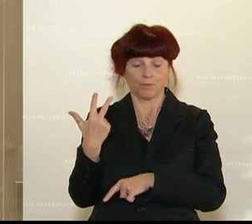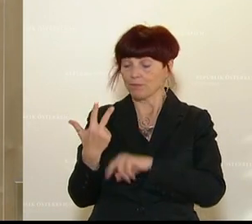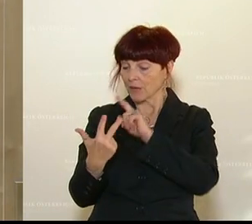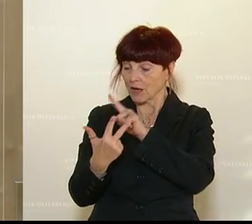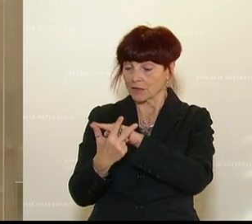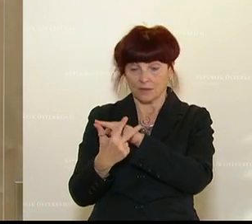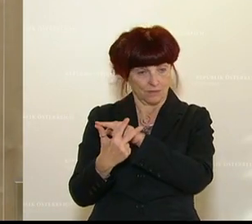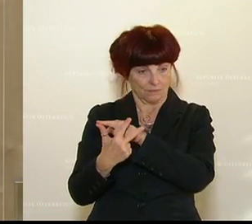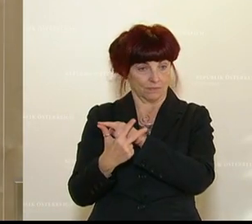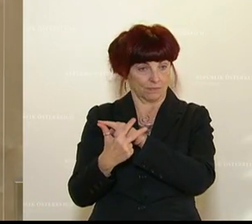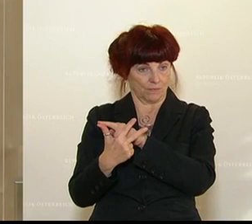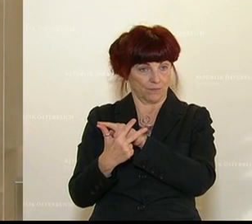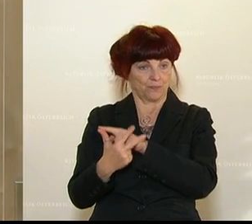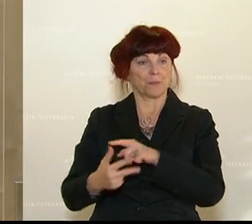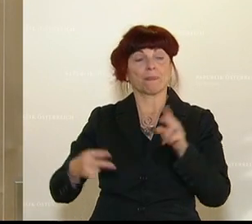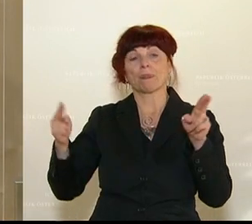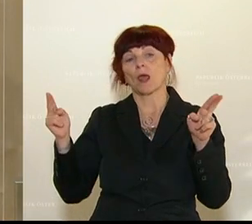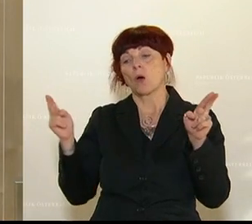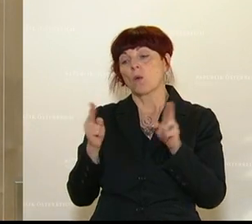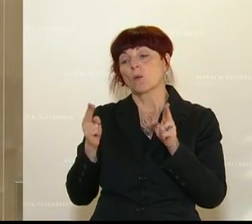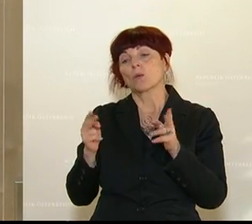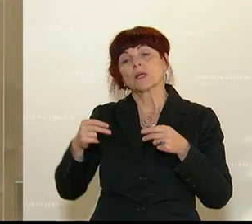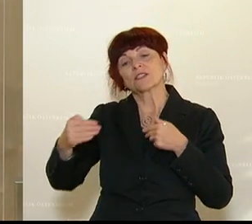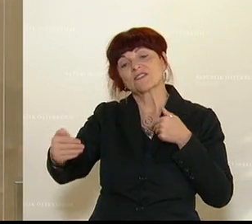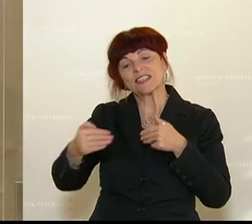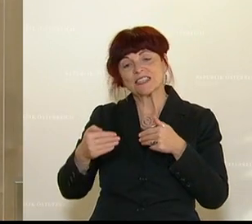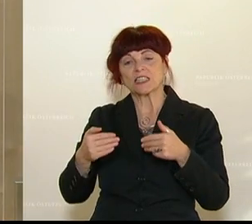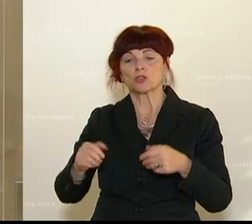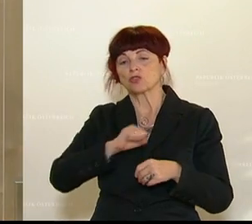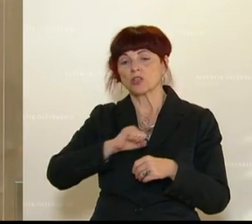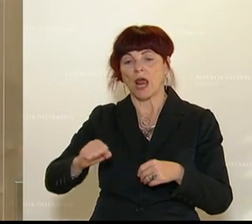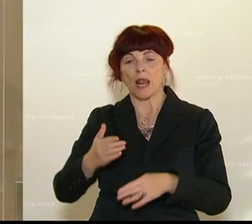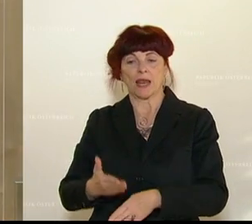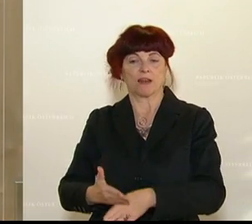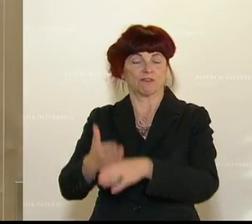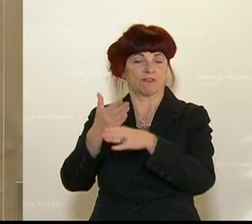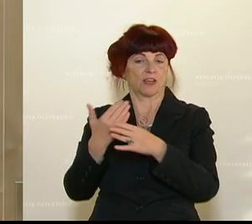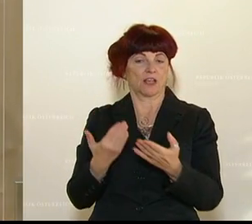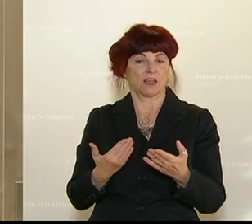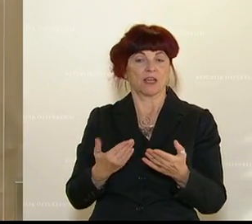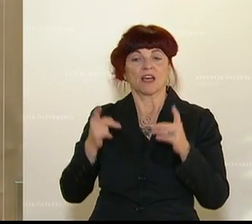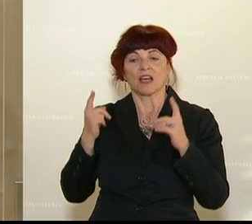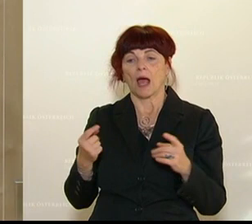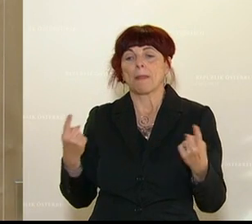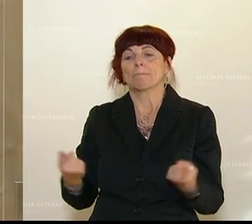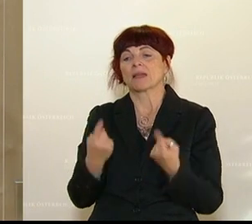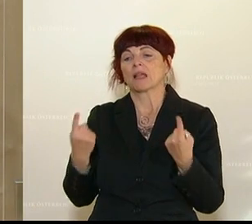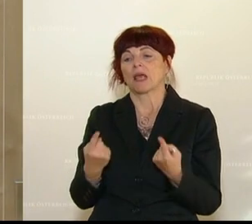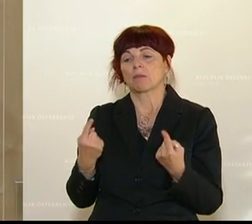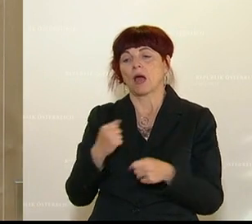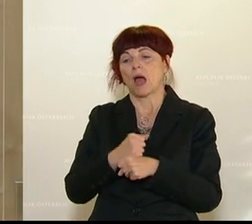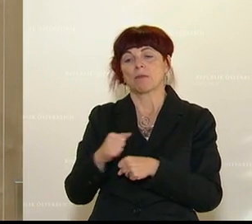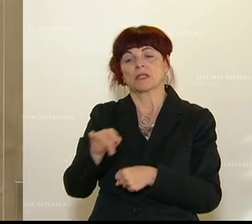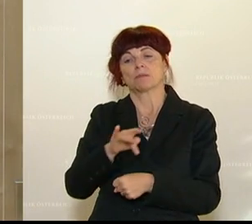Erstens, es braucht die kurzfristigen und schnellen Hilfe, die Betriebe, um die Arbeitsplätze zu sichern. Zweitens,